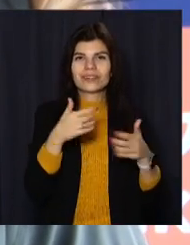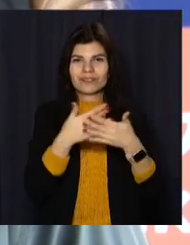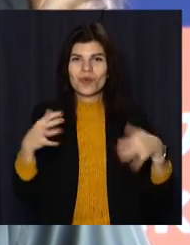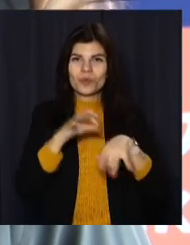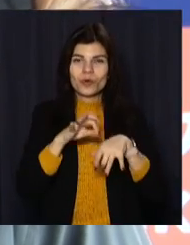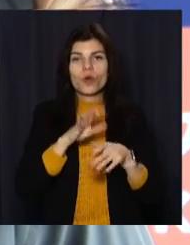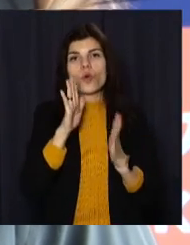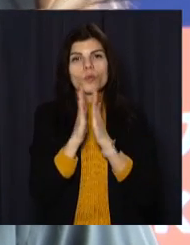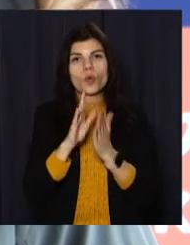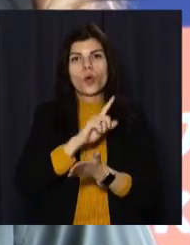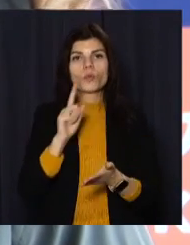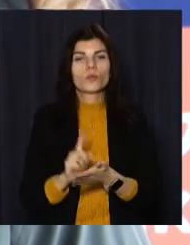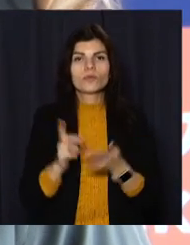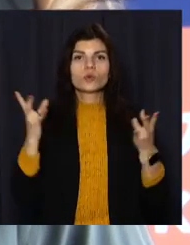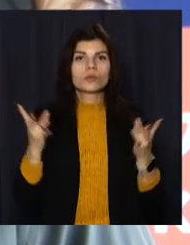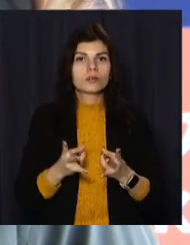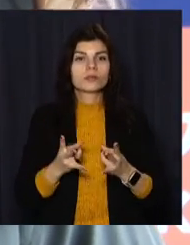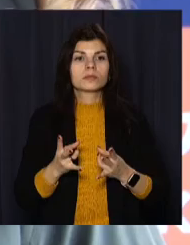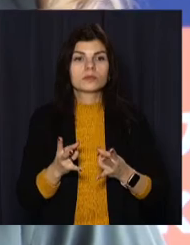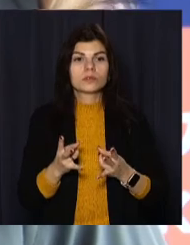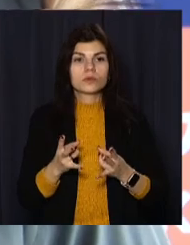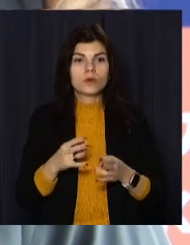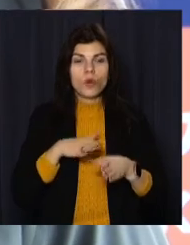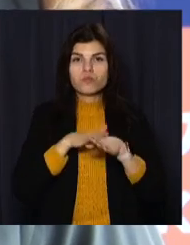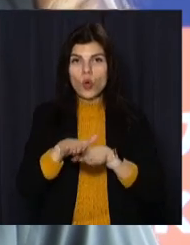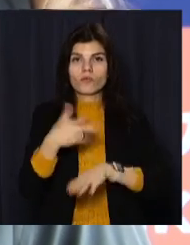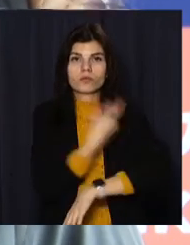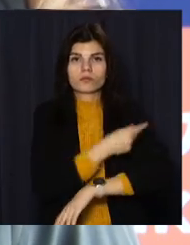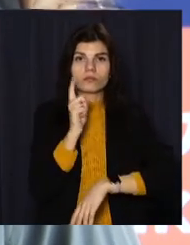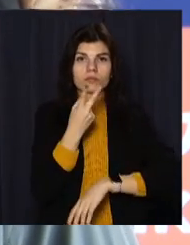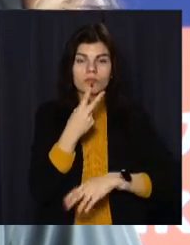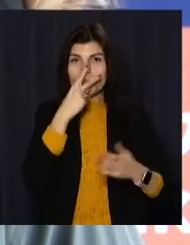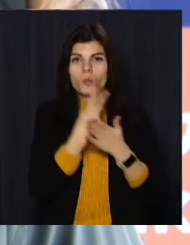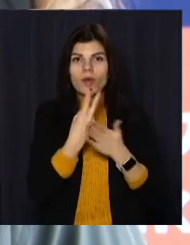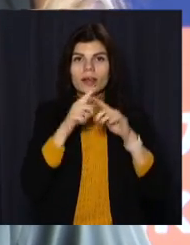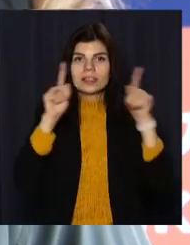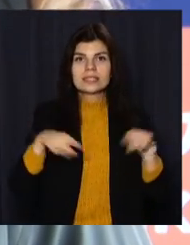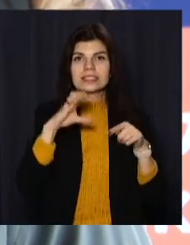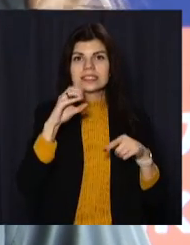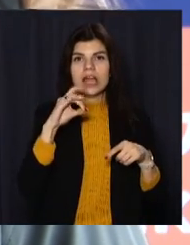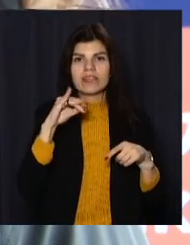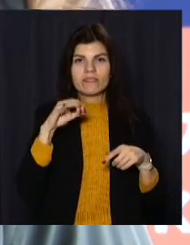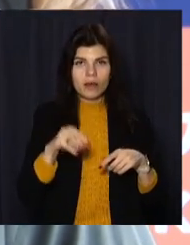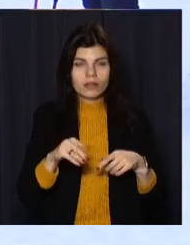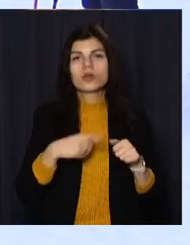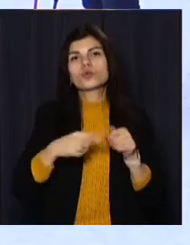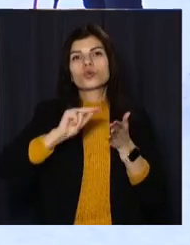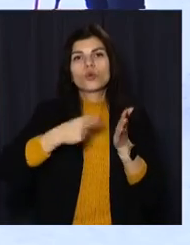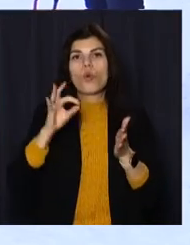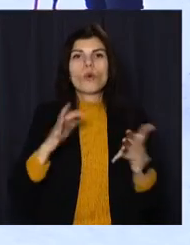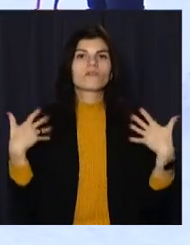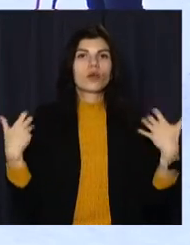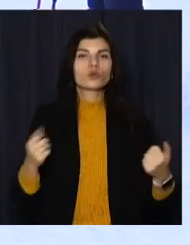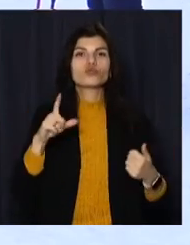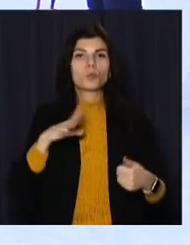'язкова необхідність повного курсу вакцинації, сертифікату про повний курс вакцинації або довідки про одужання. Табір